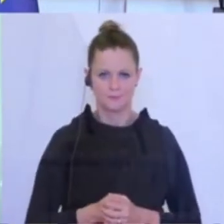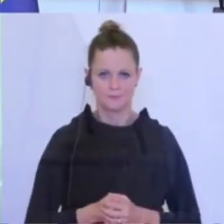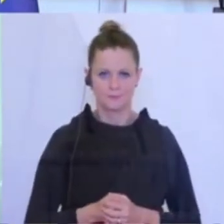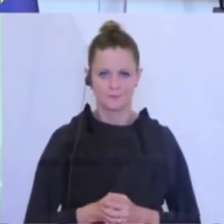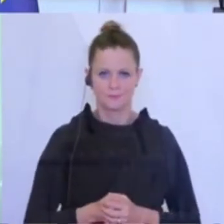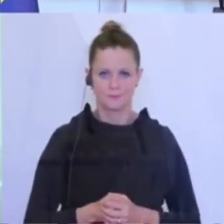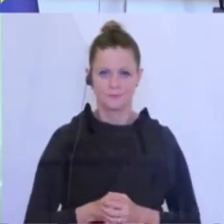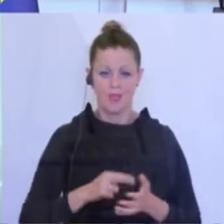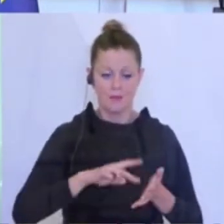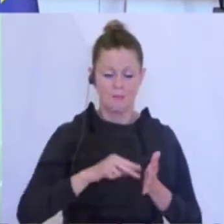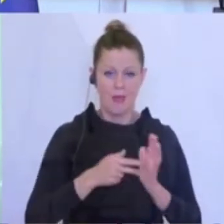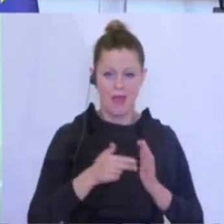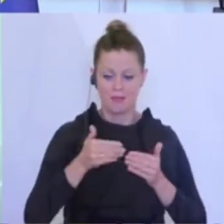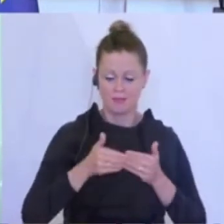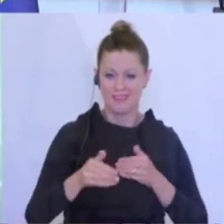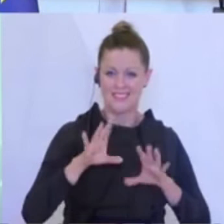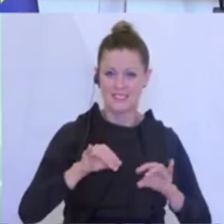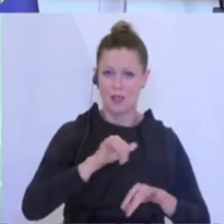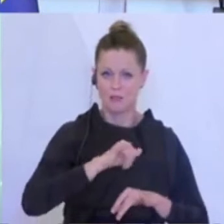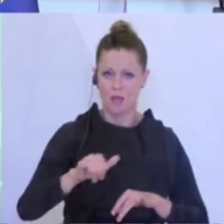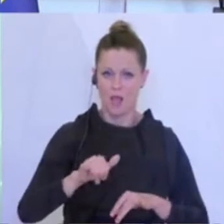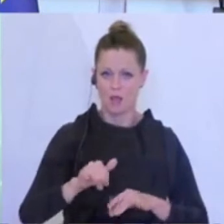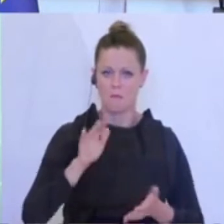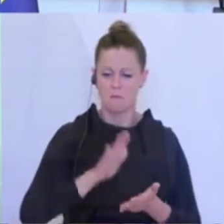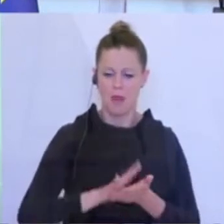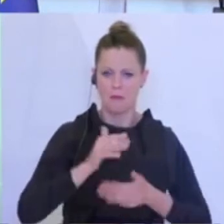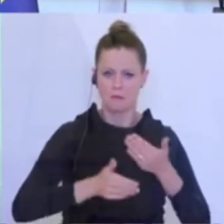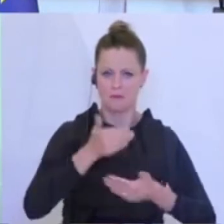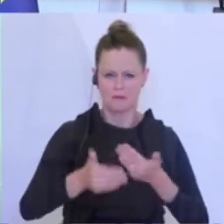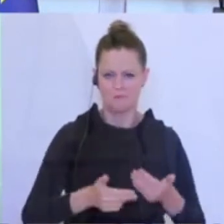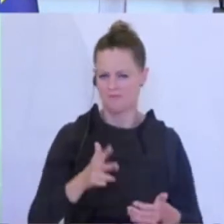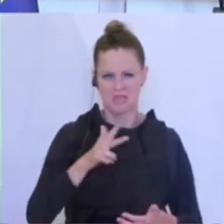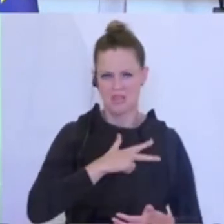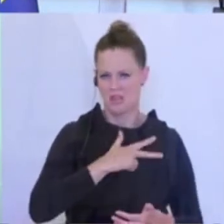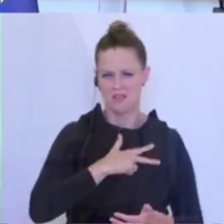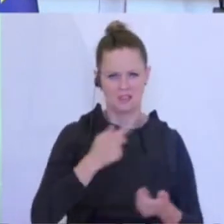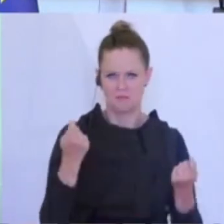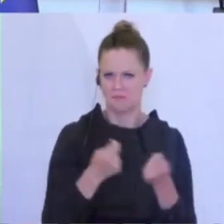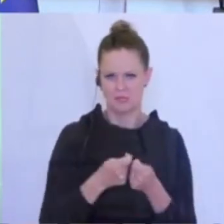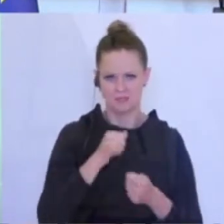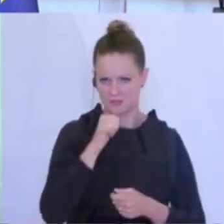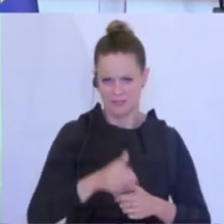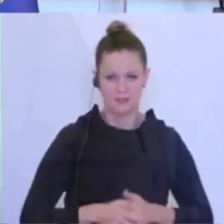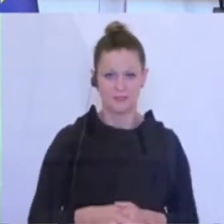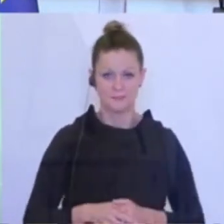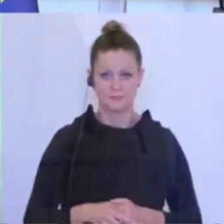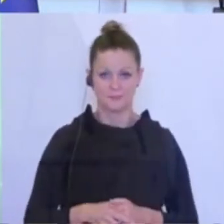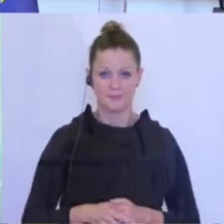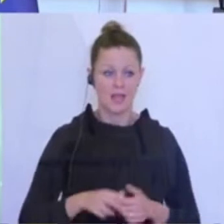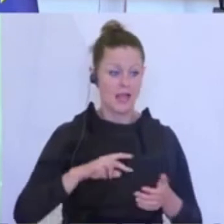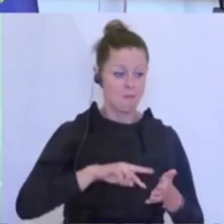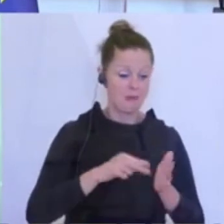die über einen zehnjährigen Zeitraum starr sind, gehen an der Realität vollkommen vorbei. Pläne, die aber nur